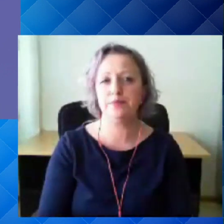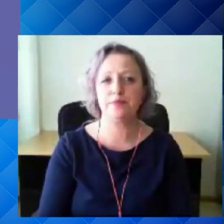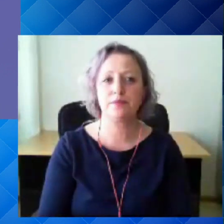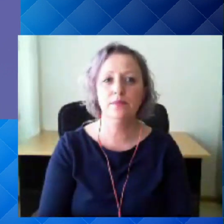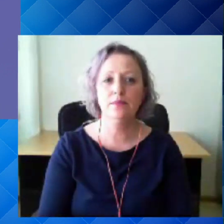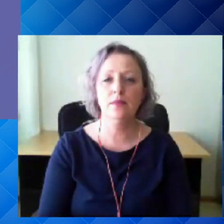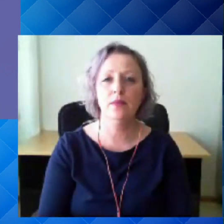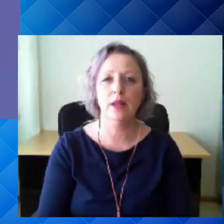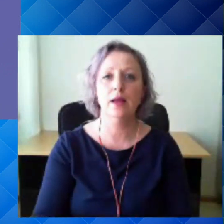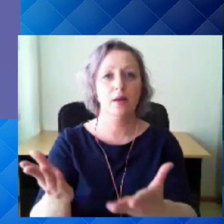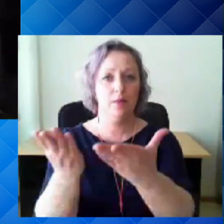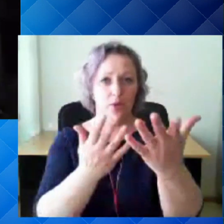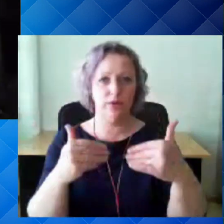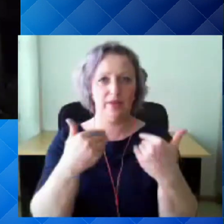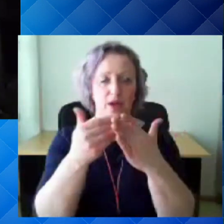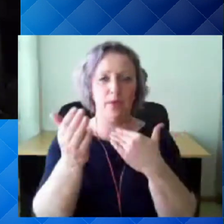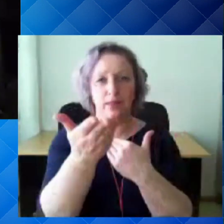Nii, palun, tervise omet!